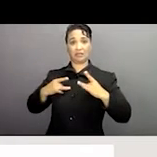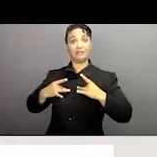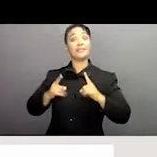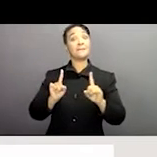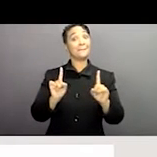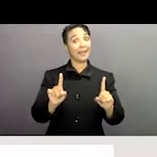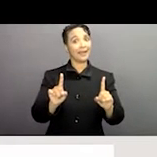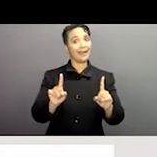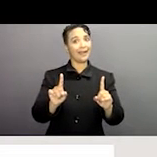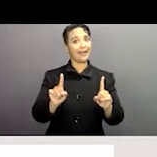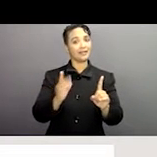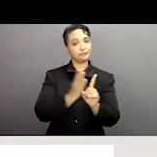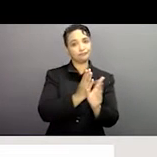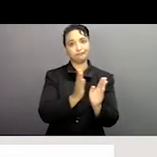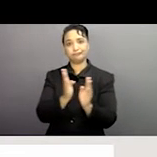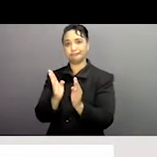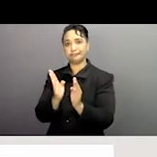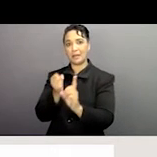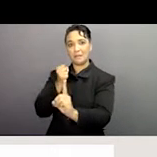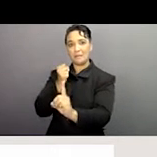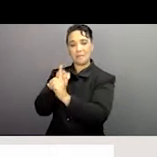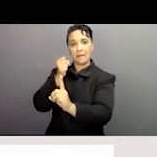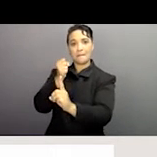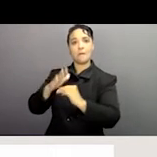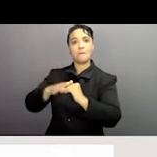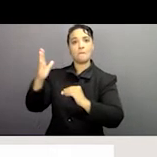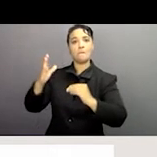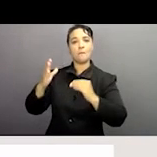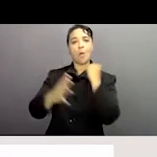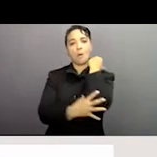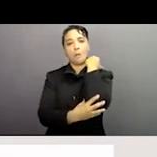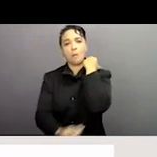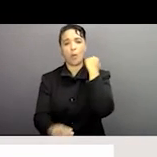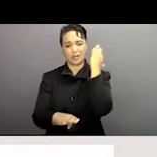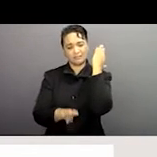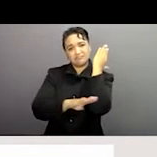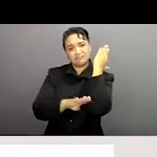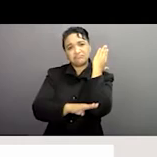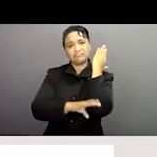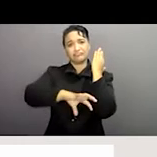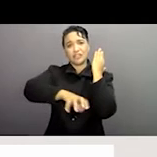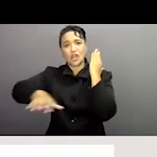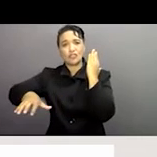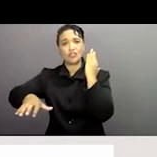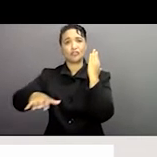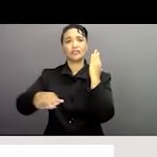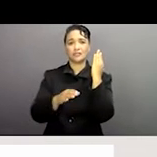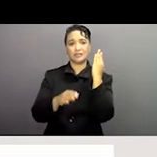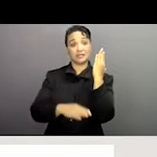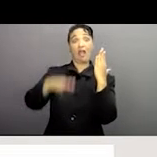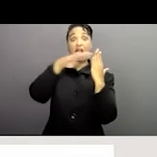quelque chose qui a été vraiment discriminatif en termes de son impact sur les pays à aussi revenu moyen,